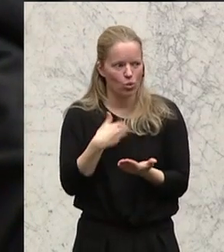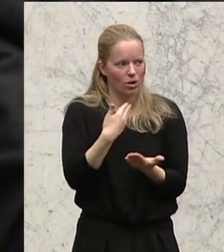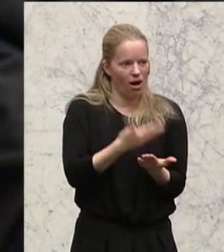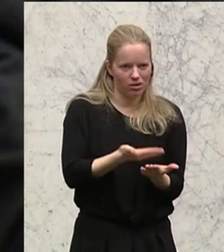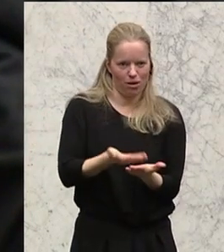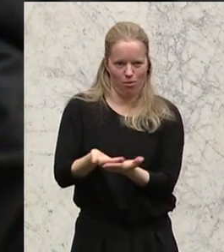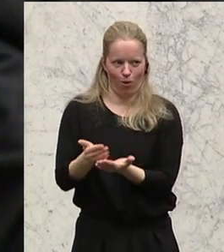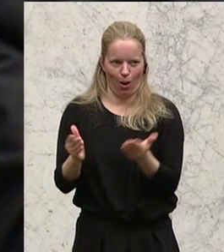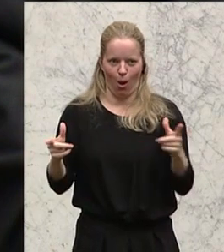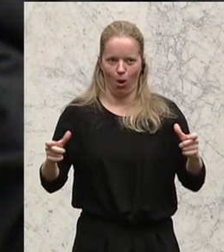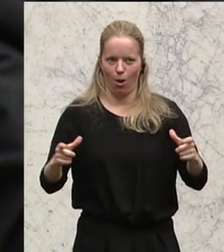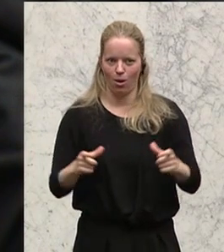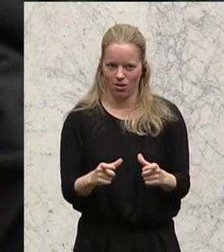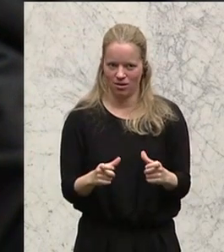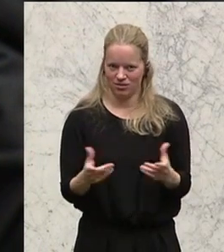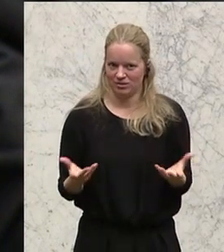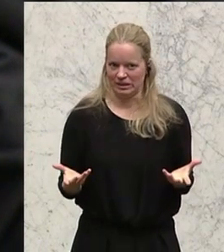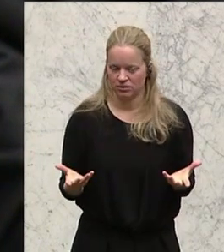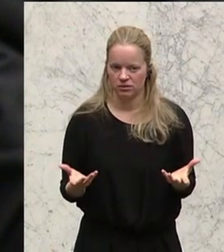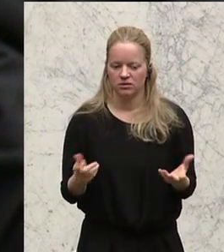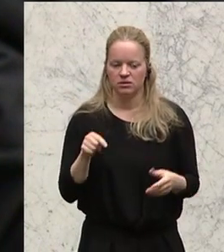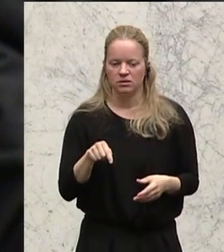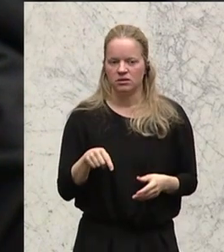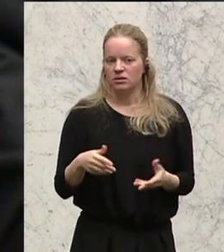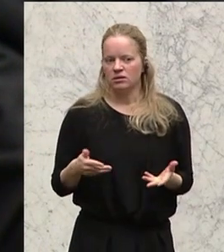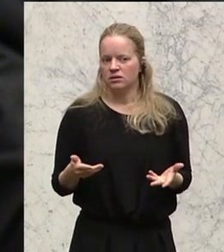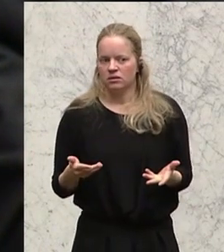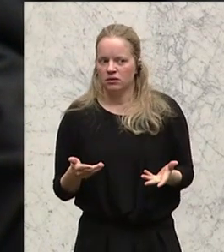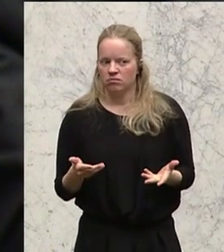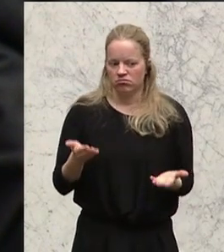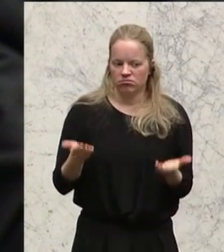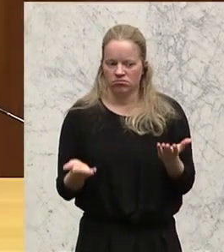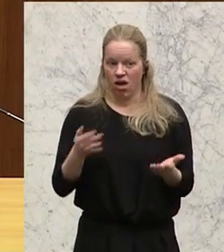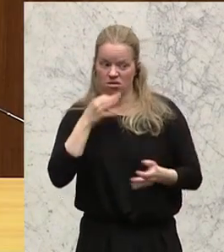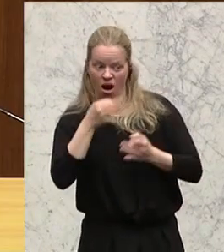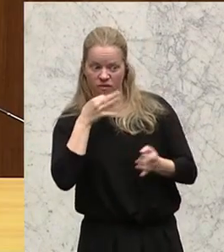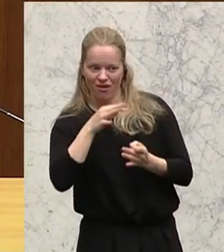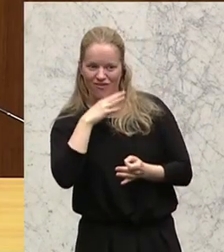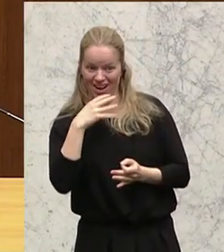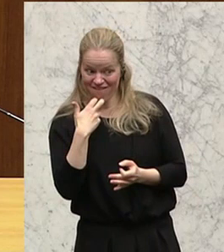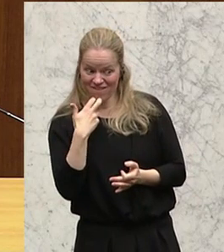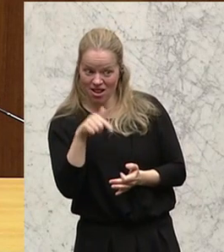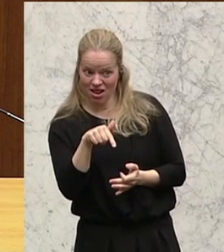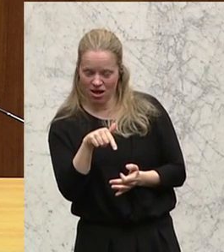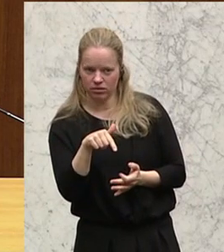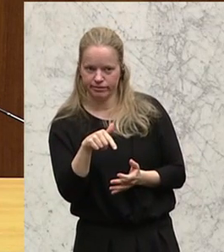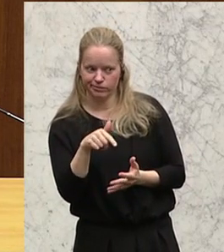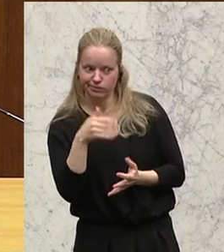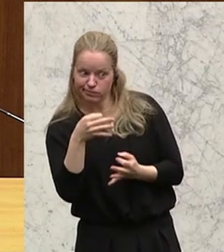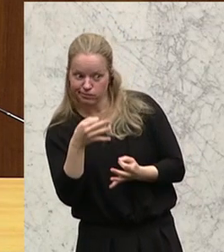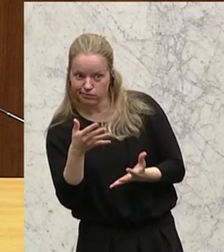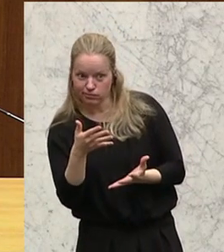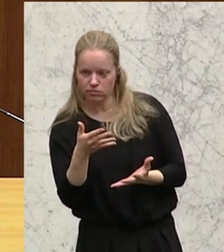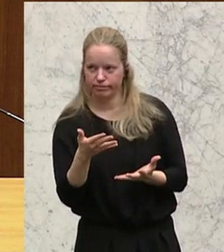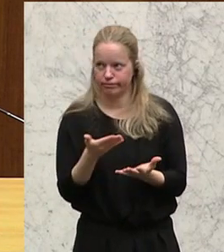Wohnraum kommt mit der Nachfrage nicht mehr